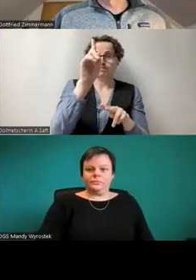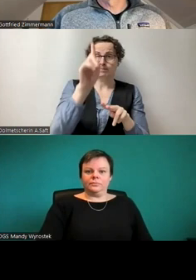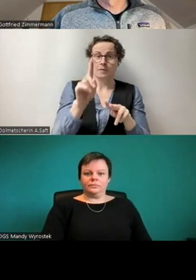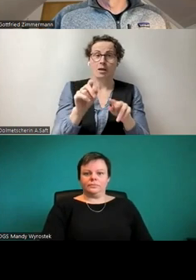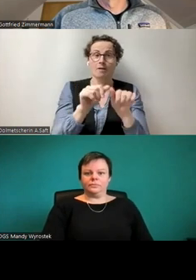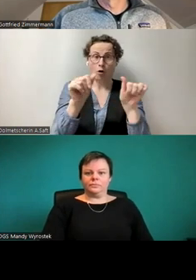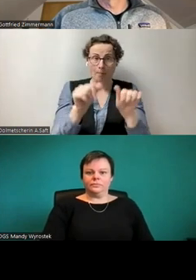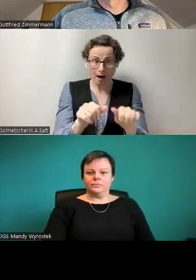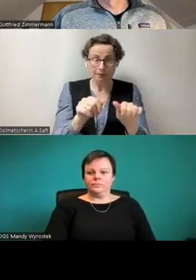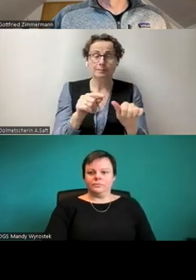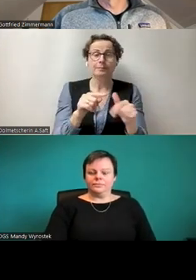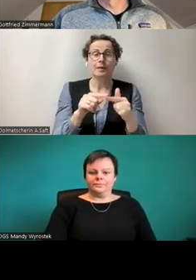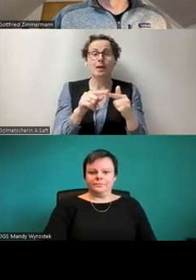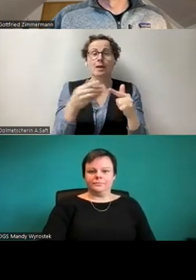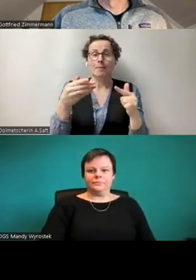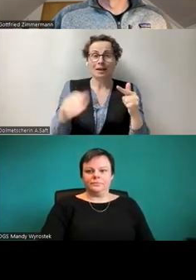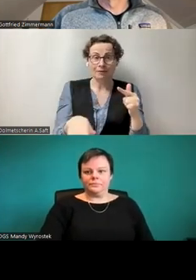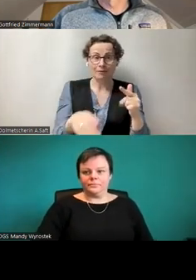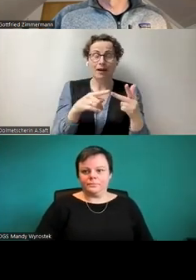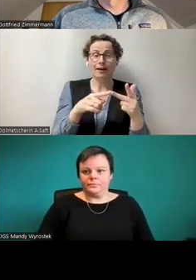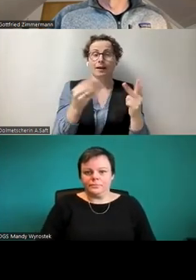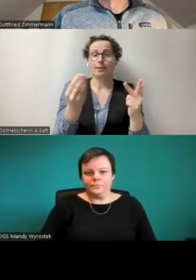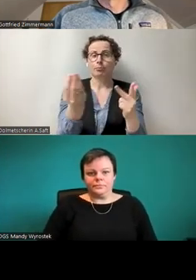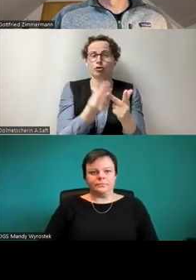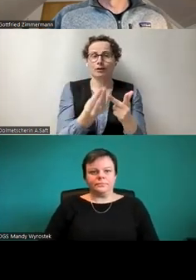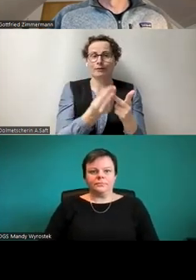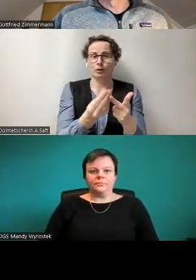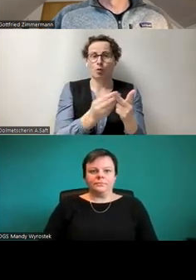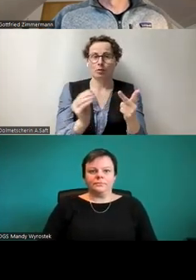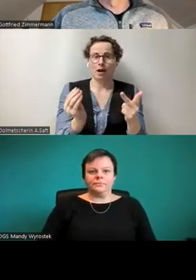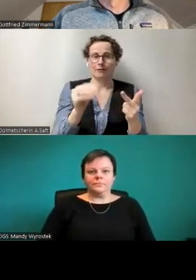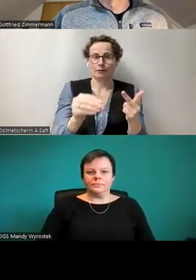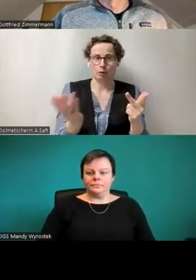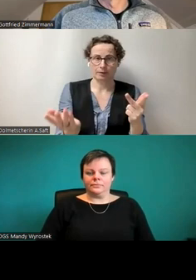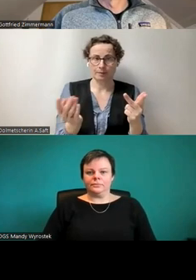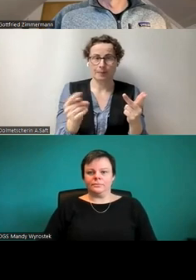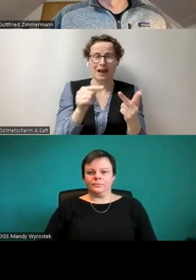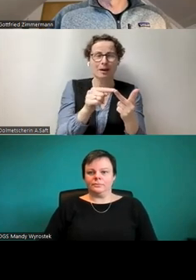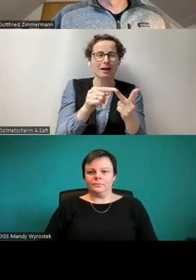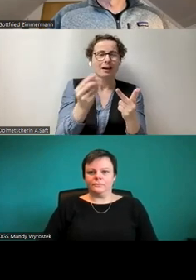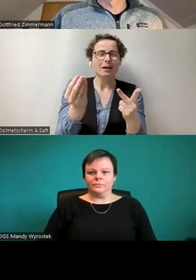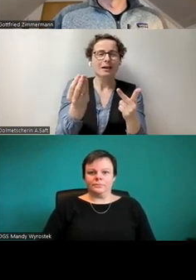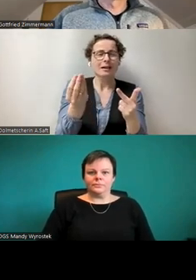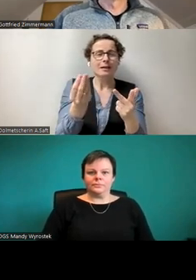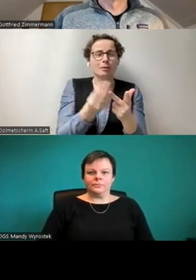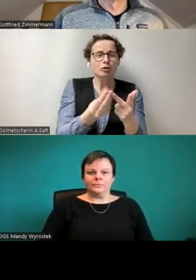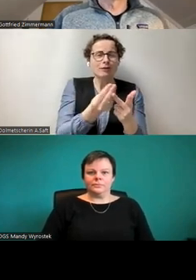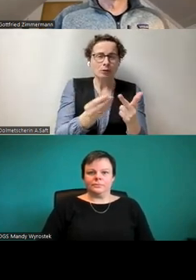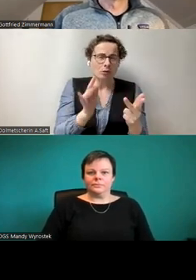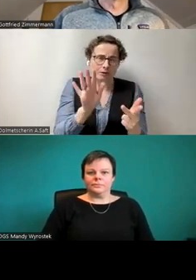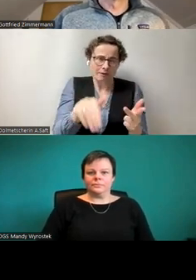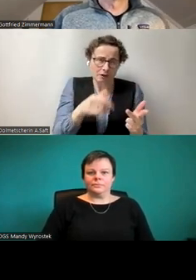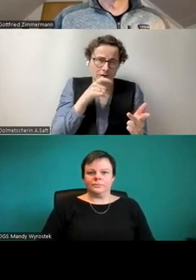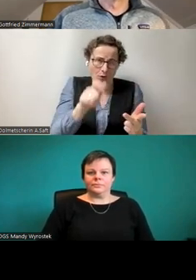Barrierefreiheit und dann Beschriftungen einfügen. Beschriftung ist aber eigentlich das falsche Wort. Das muss heißen